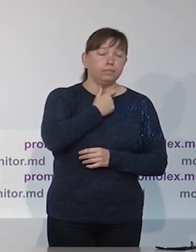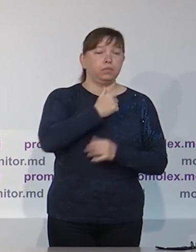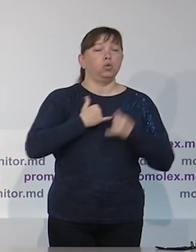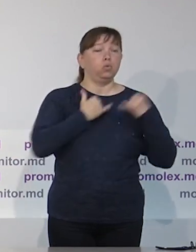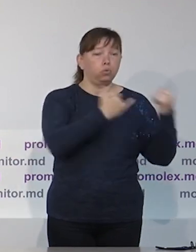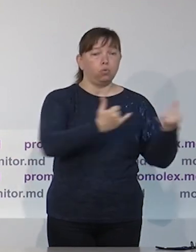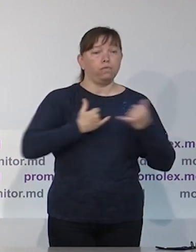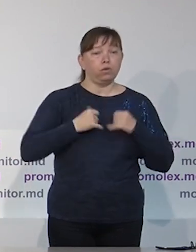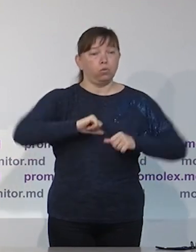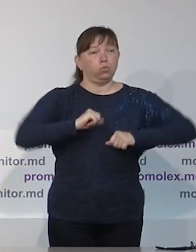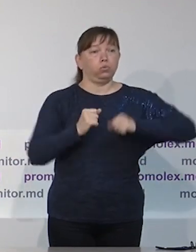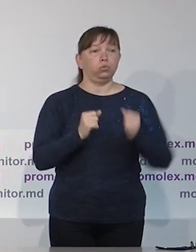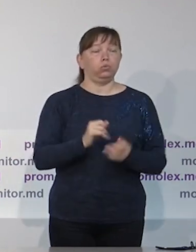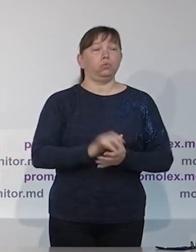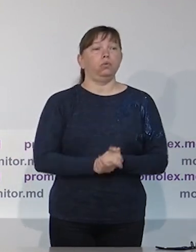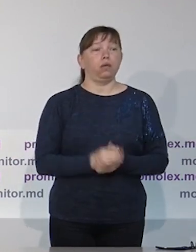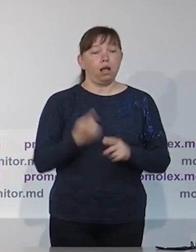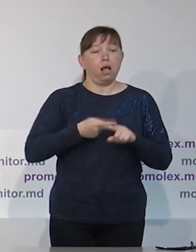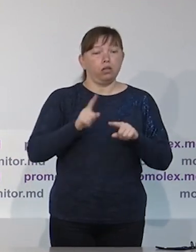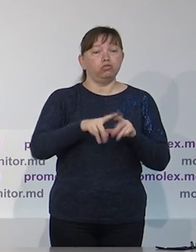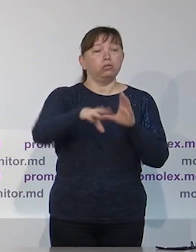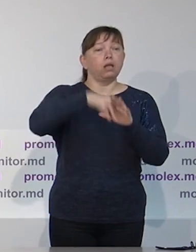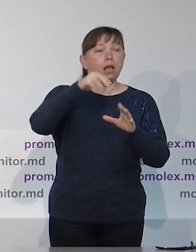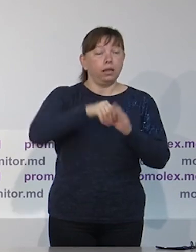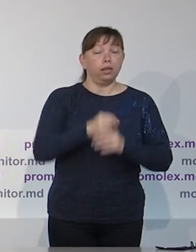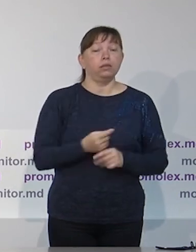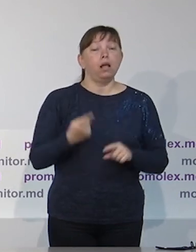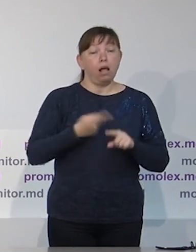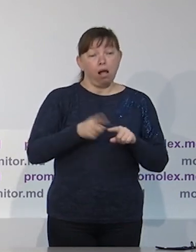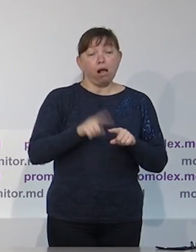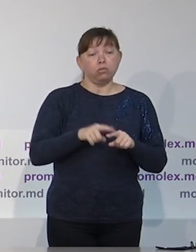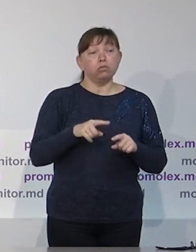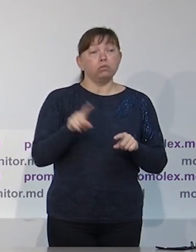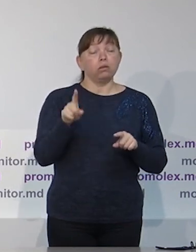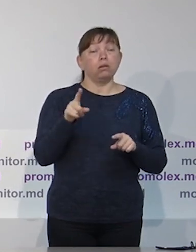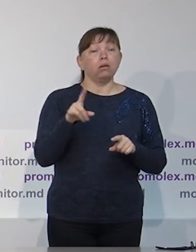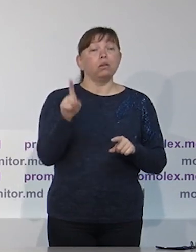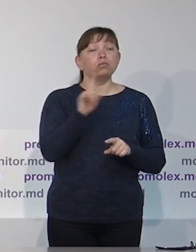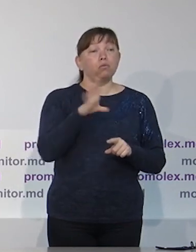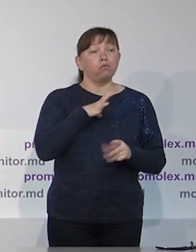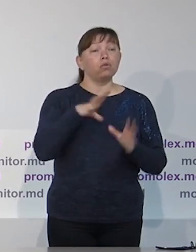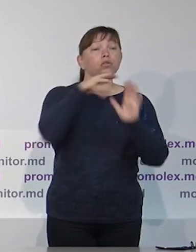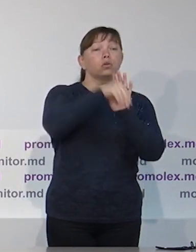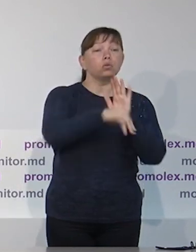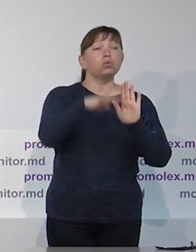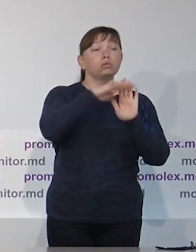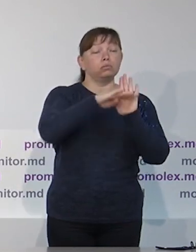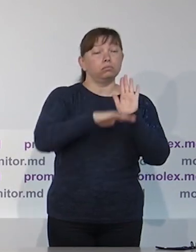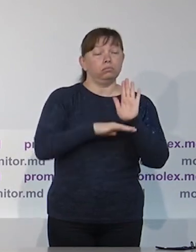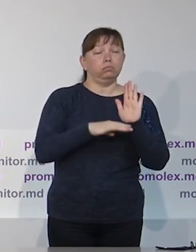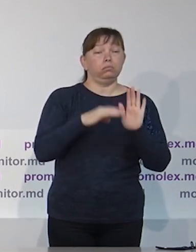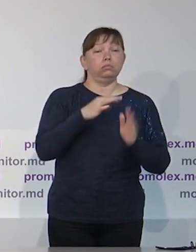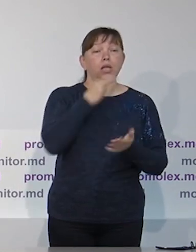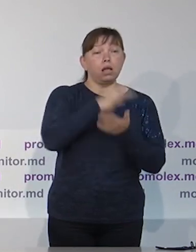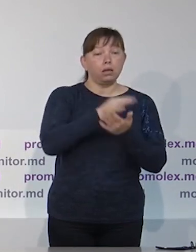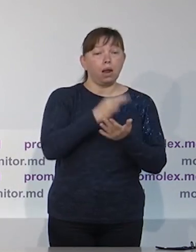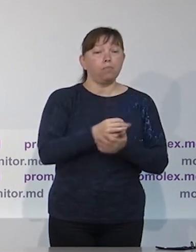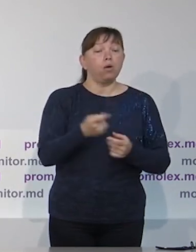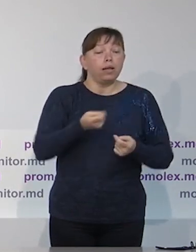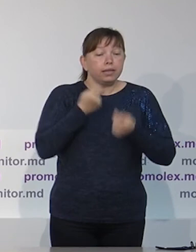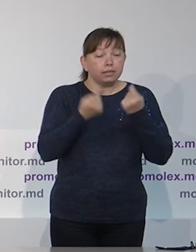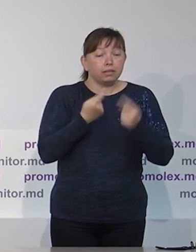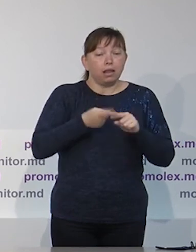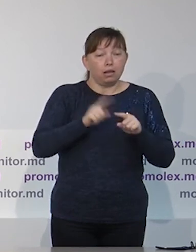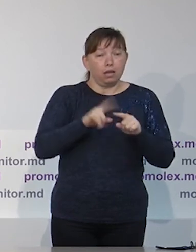уважительному поведению и призывать к хорошему воспитанию каждого